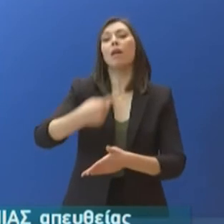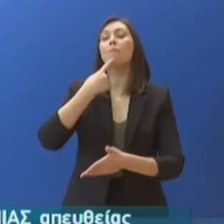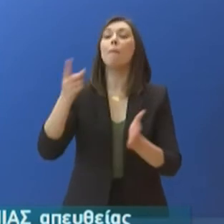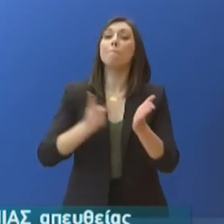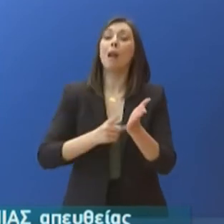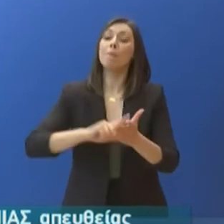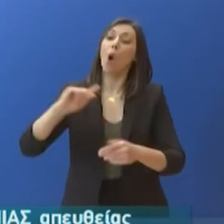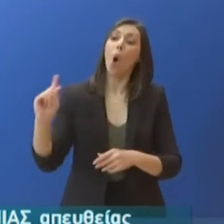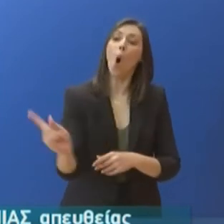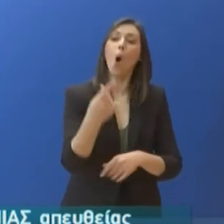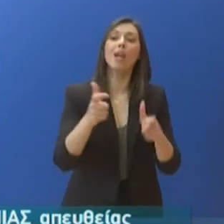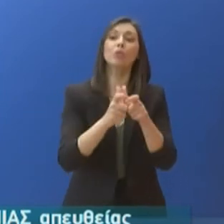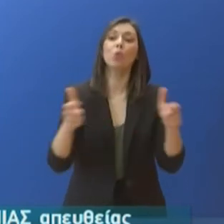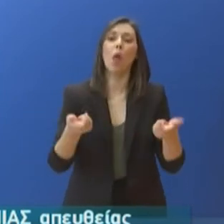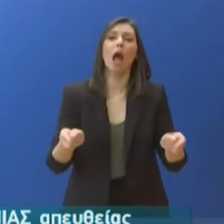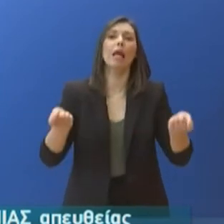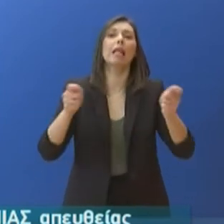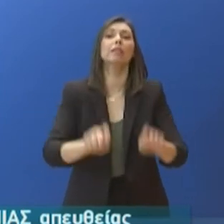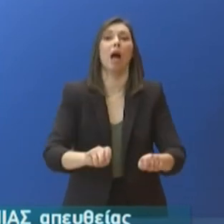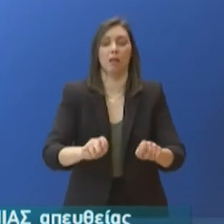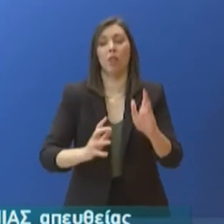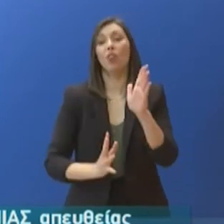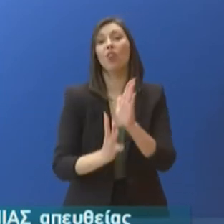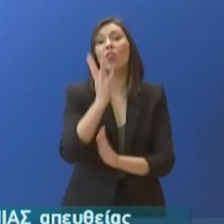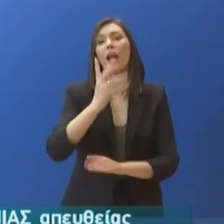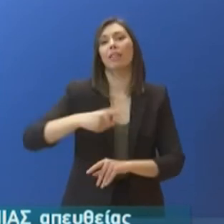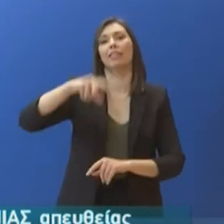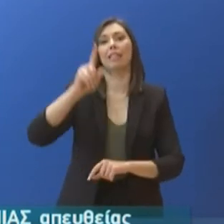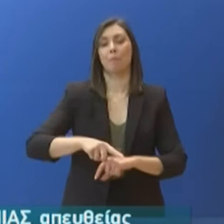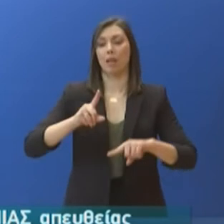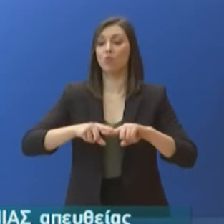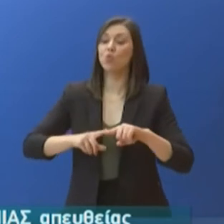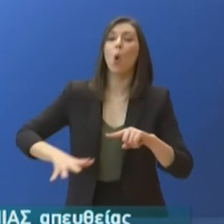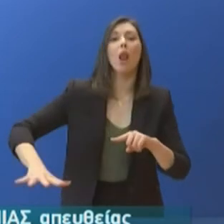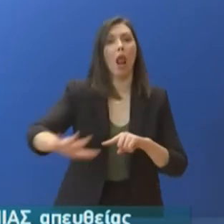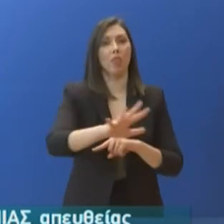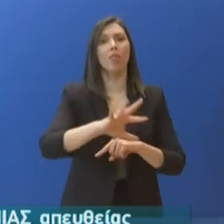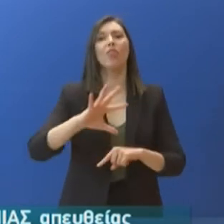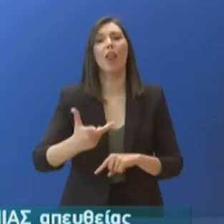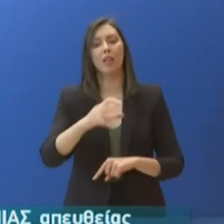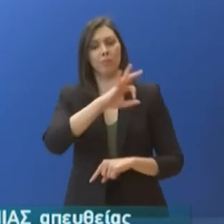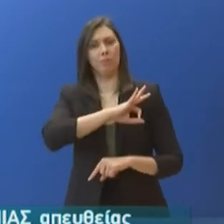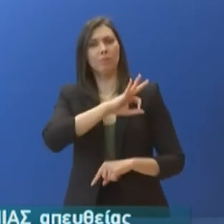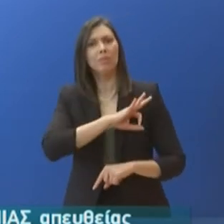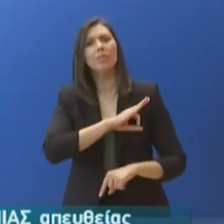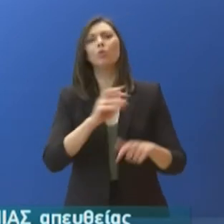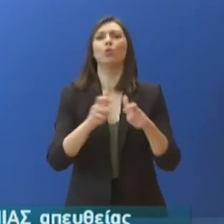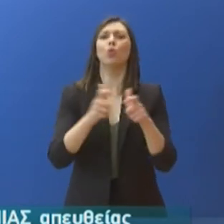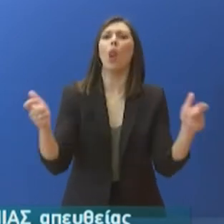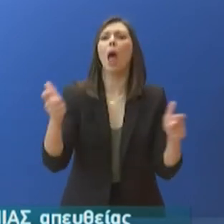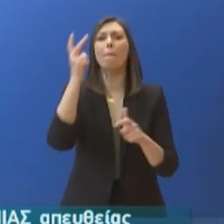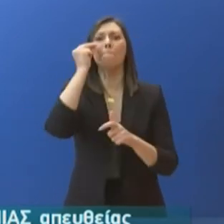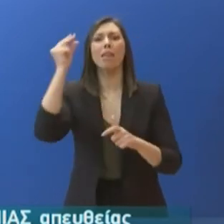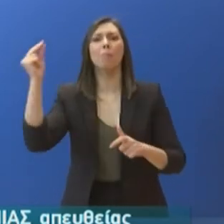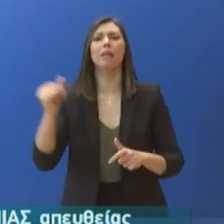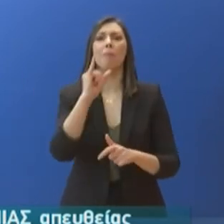εκπαιδευτικών ιδρυμάτων όλης της χώρας για τις επόμενες 14 ημέρες. Κλείνουν πρεφονιμπιακοί σταθμοί, σχολεία, ΙΕΚ, πανεπιστήμια,